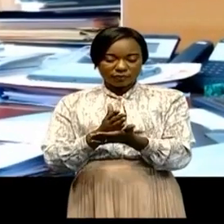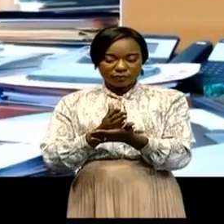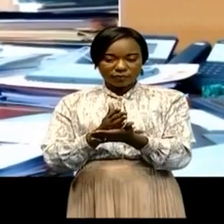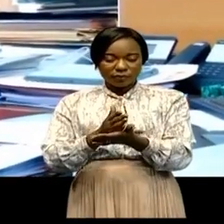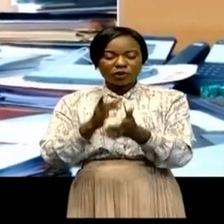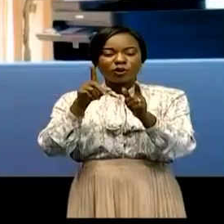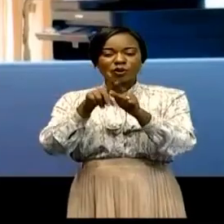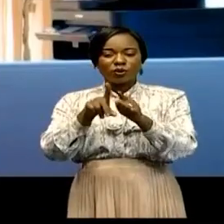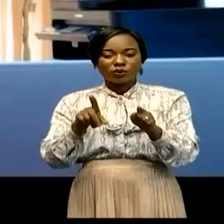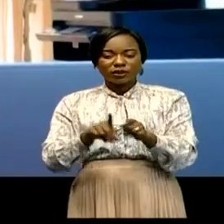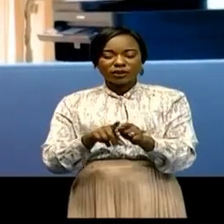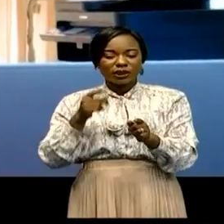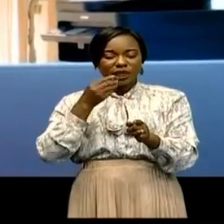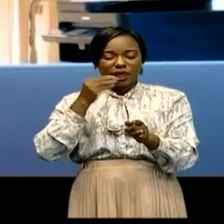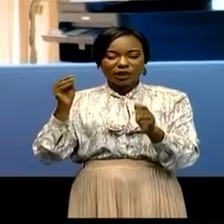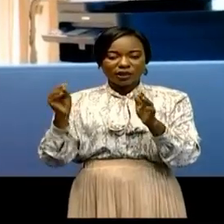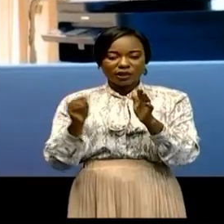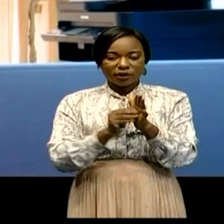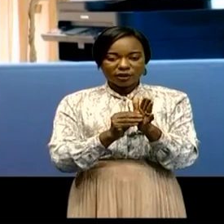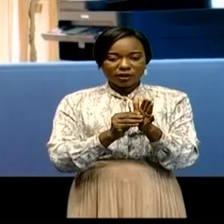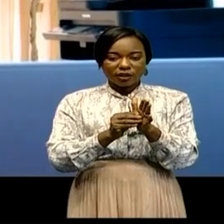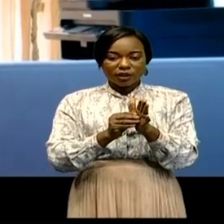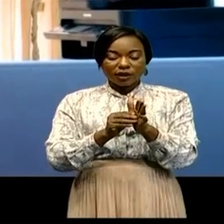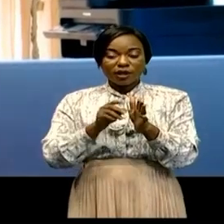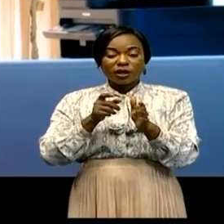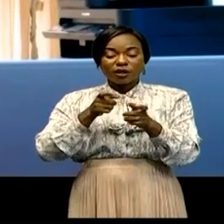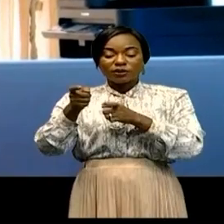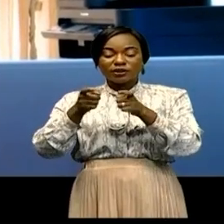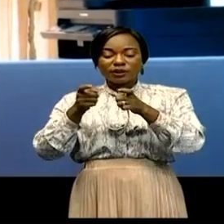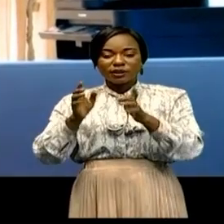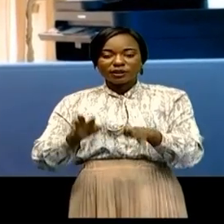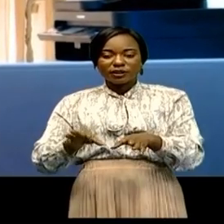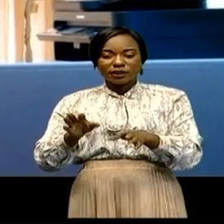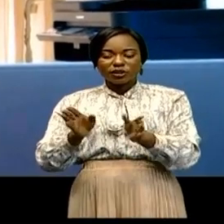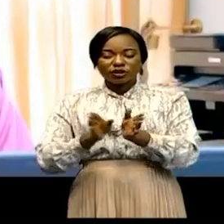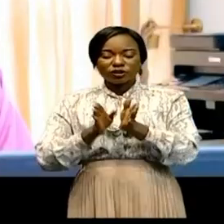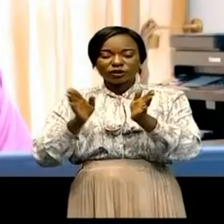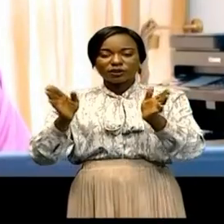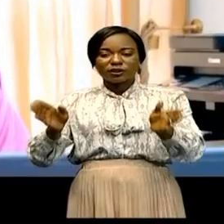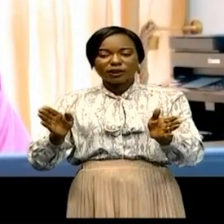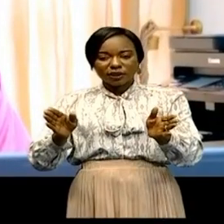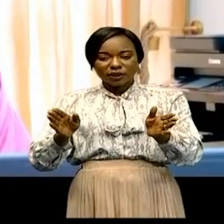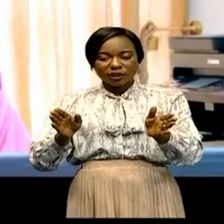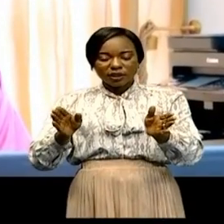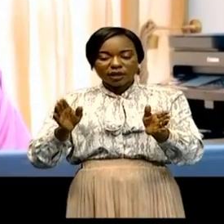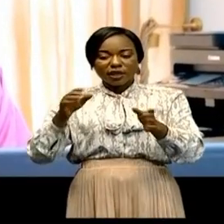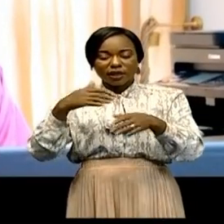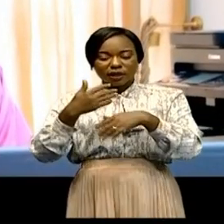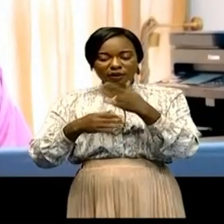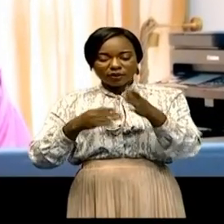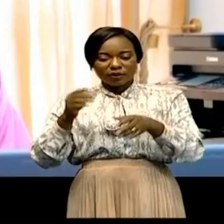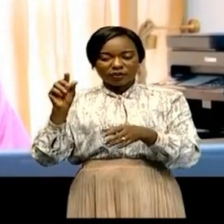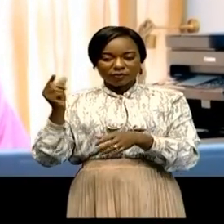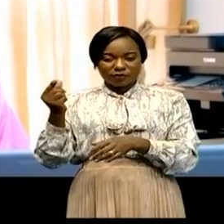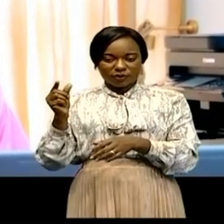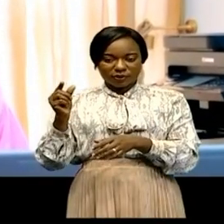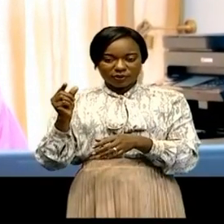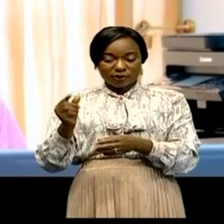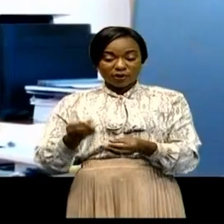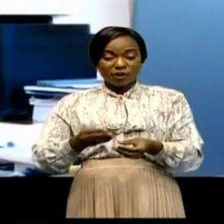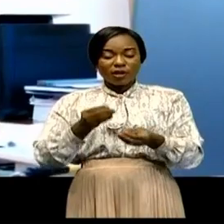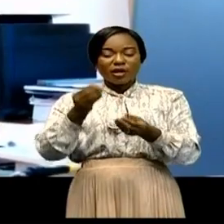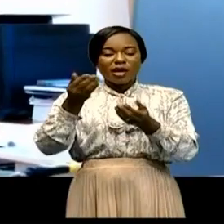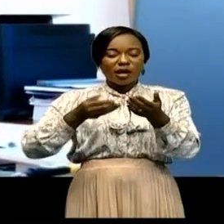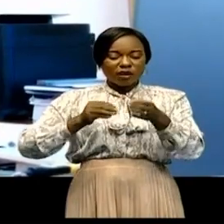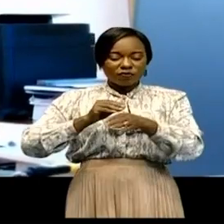'instruction avait été donnée au directeur général du cadrasse minier de transmettre la liste de tous les tituleurs de